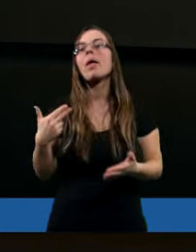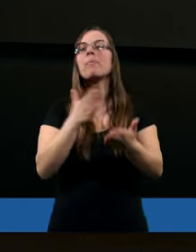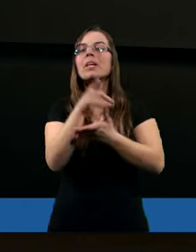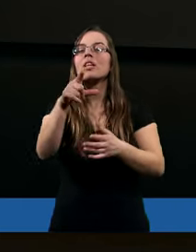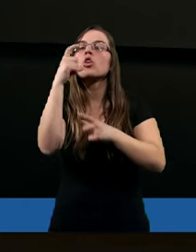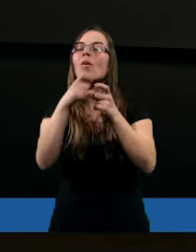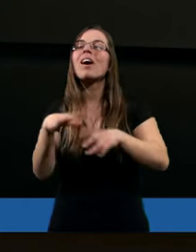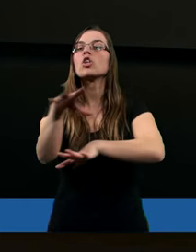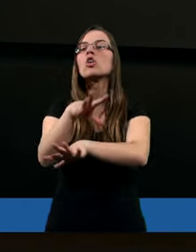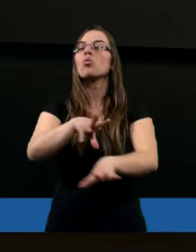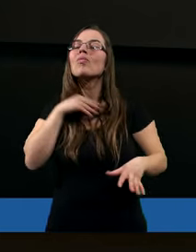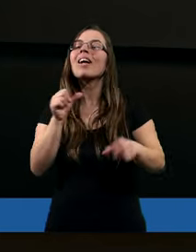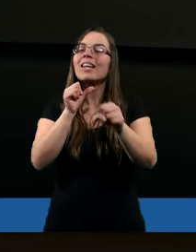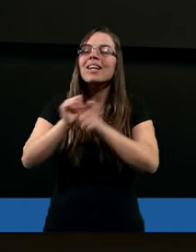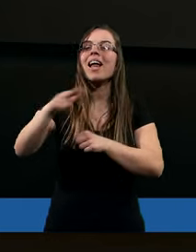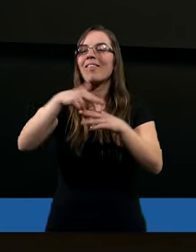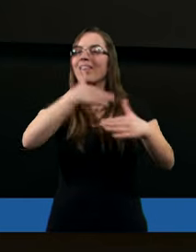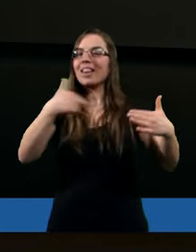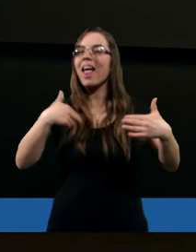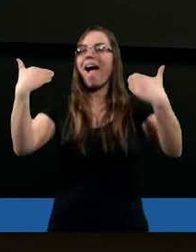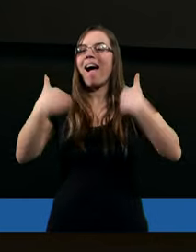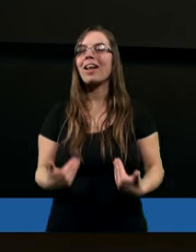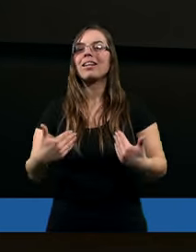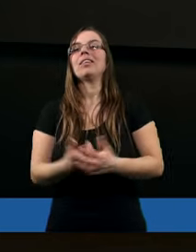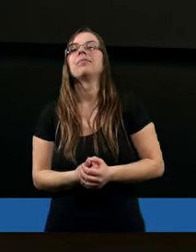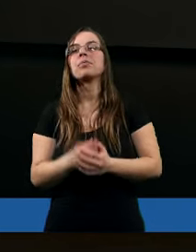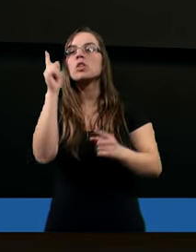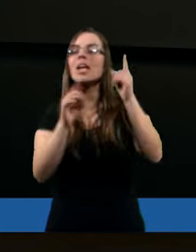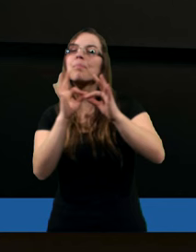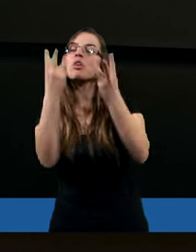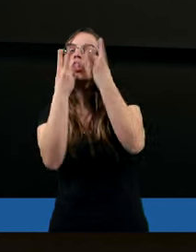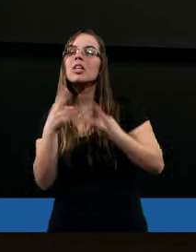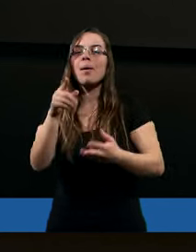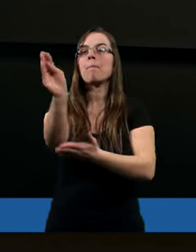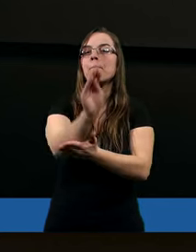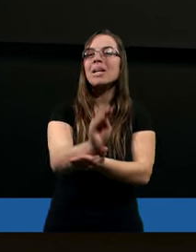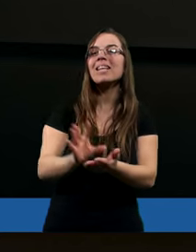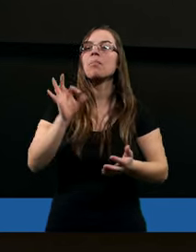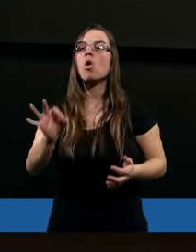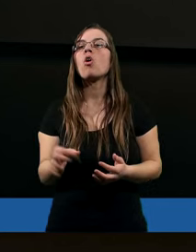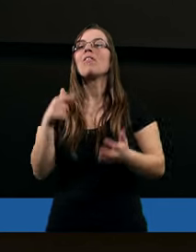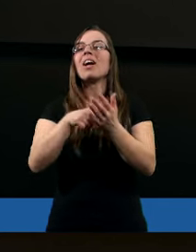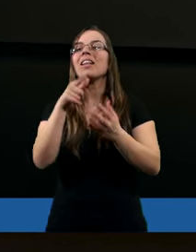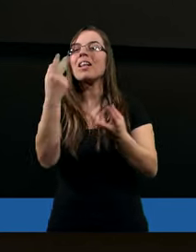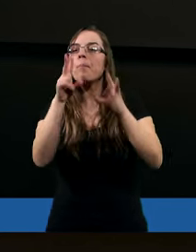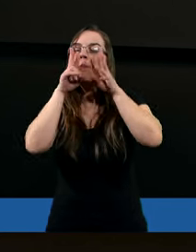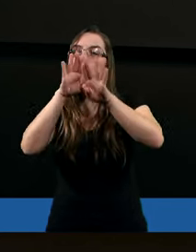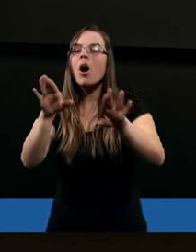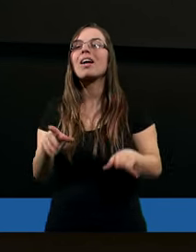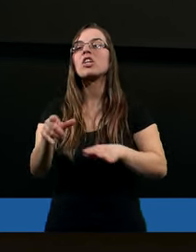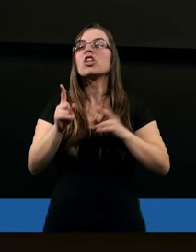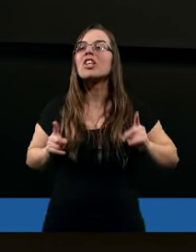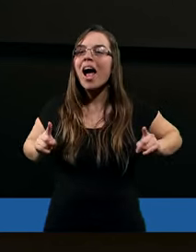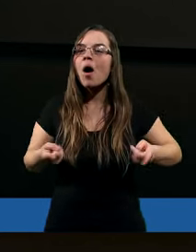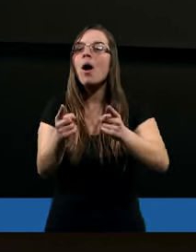to Słowo to jest Duch Święty. Prawda? I teraz, kiedy nawet czasami czytamy to Pismo, ale dajemy własną interpretację, staramy się